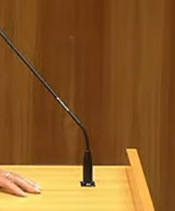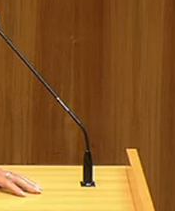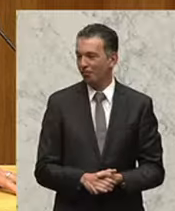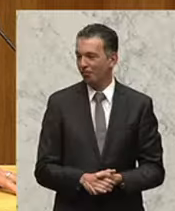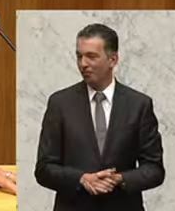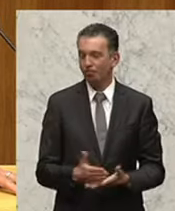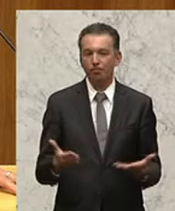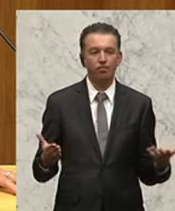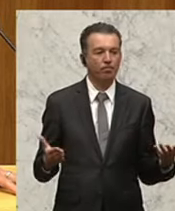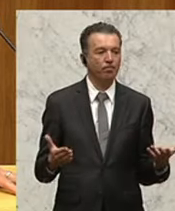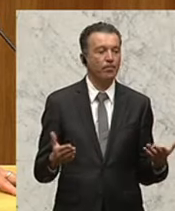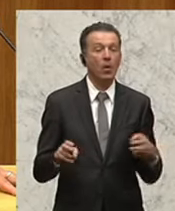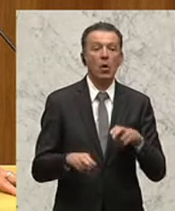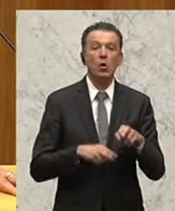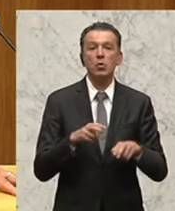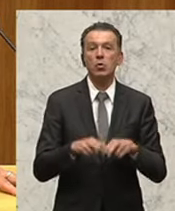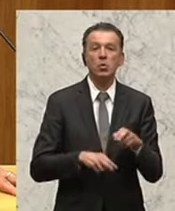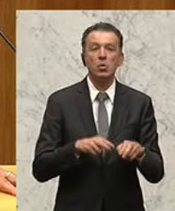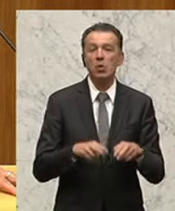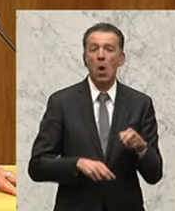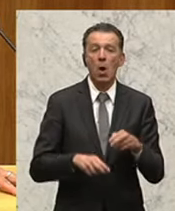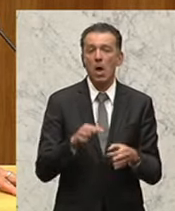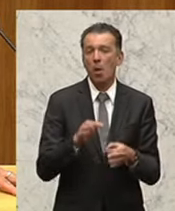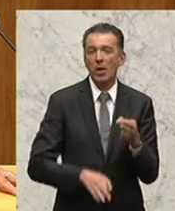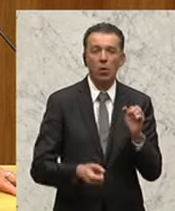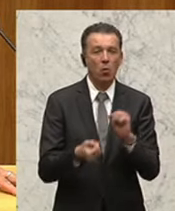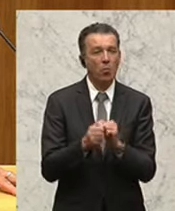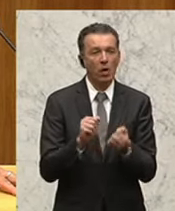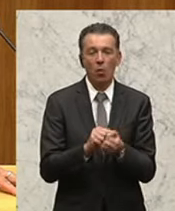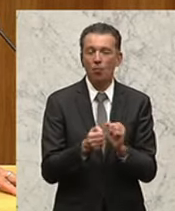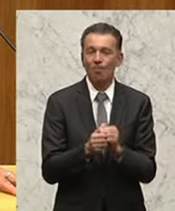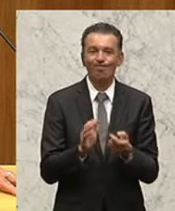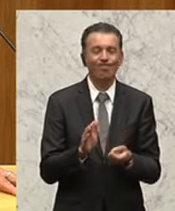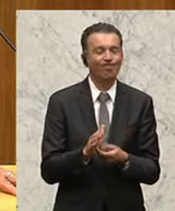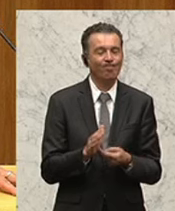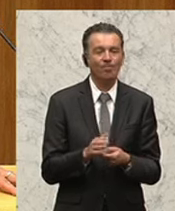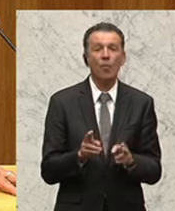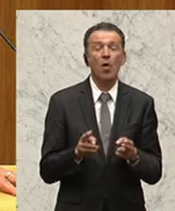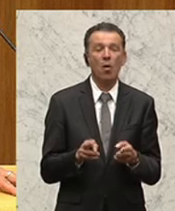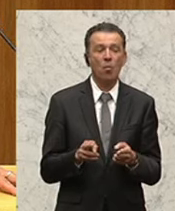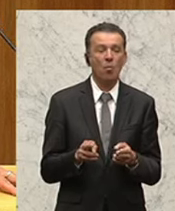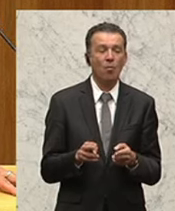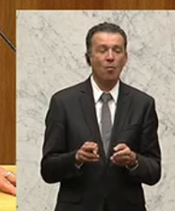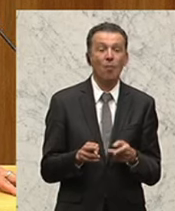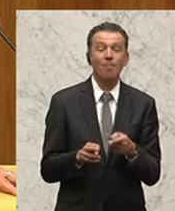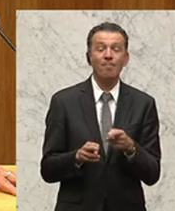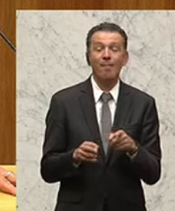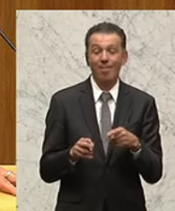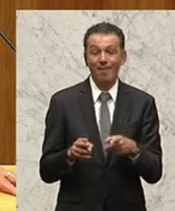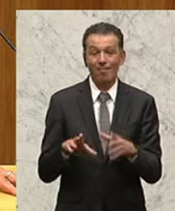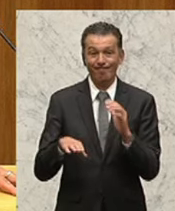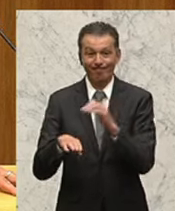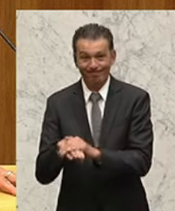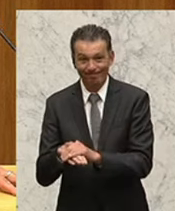Der Kampf der Steuerhinterziehung ist notwendig, weil er erlaubt, für die Mehrheit der Bevölkerung Steuern zu senken.